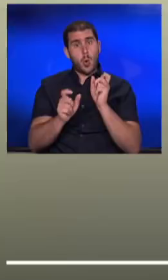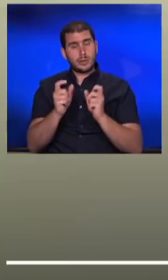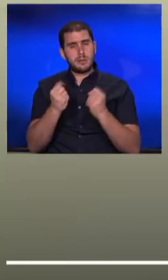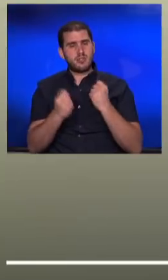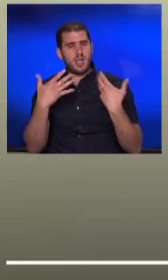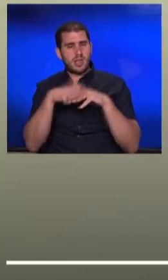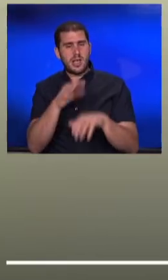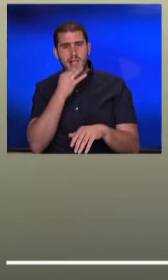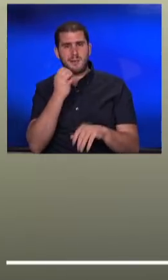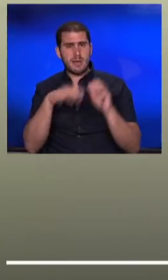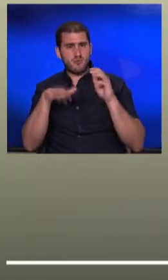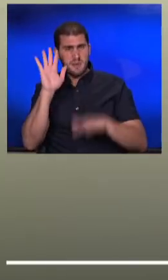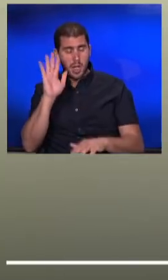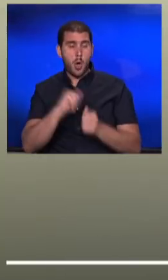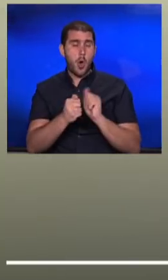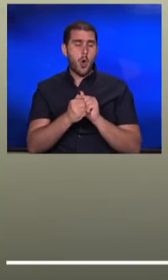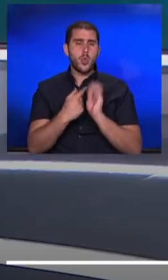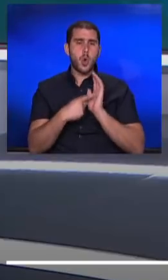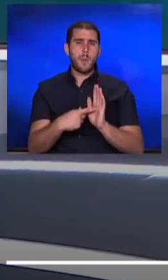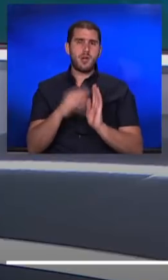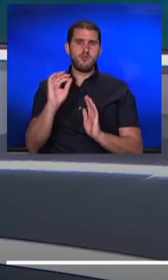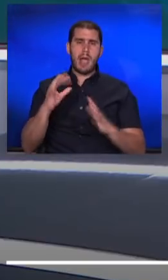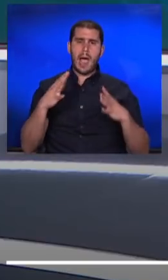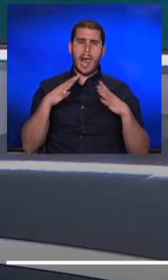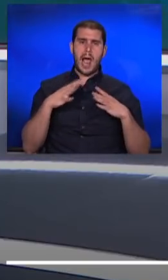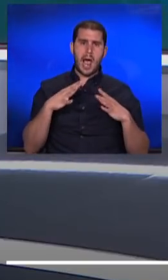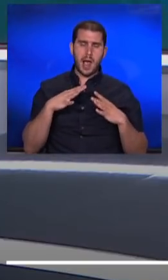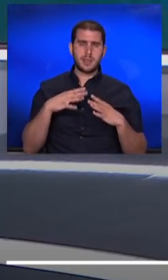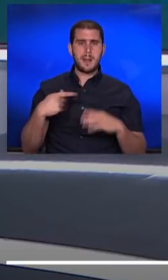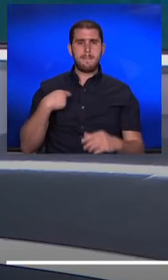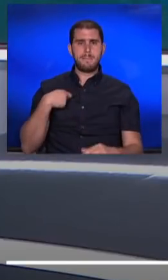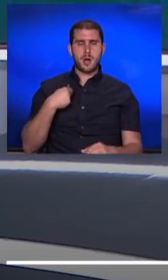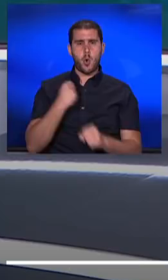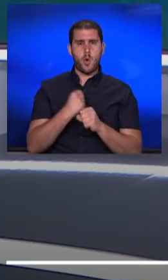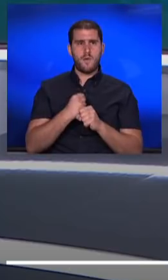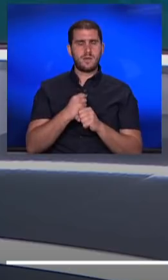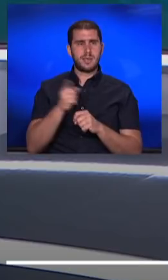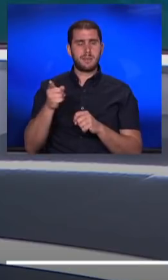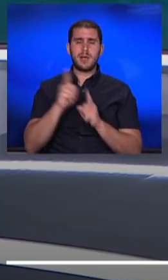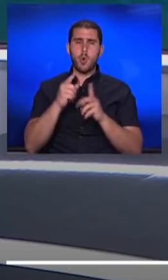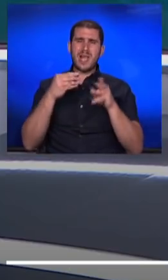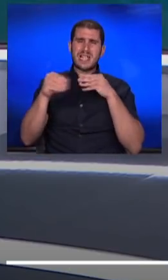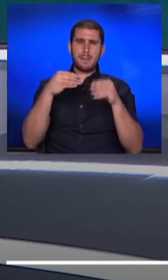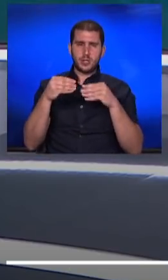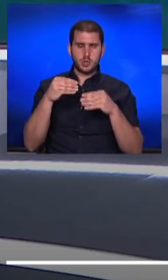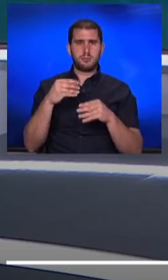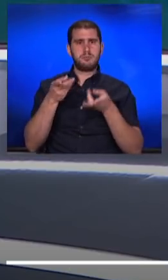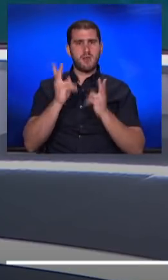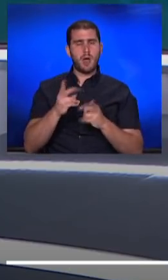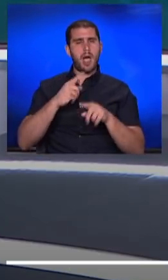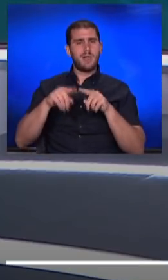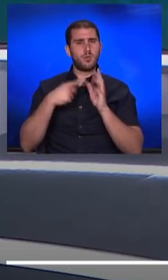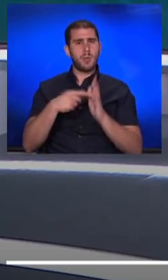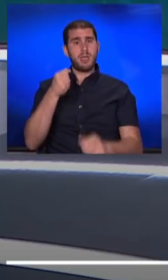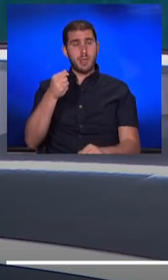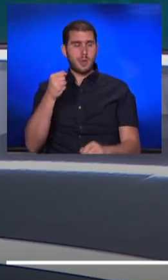45 ומעלה, בין אם זה המודל של מענק לעובדים מסחר נמוק, בעצם החלטה גם מי שמאפשר לאותם ענפים, כמו ענפי התיירות,